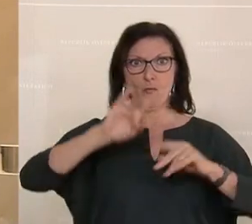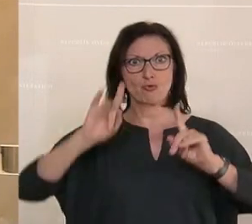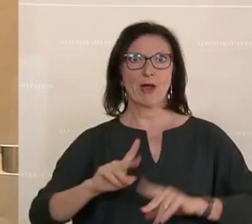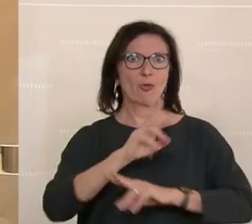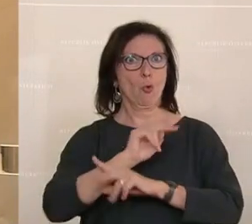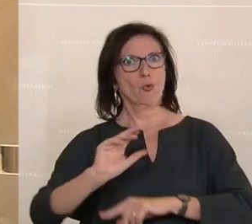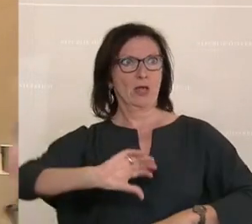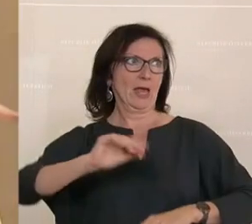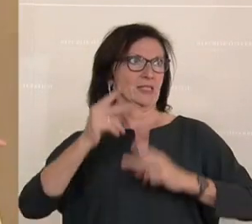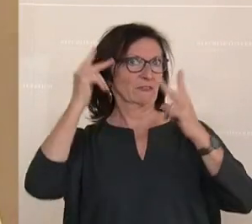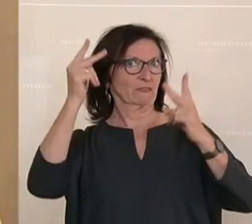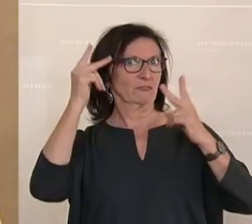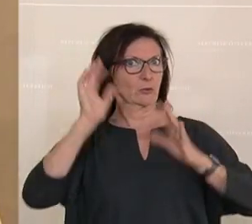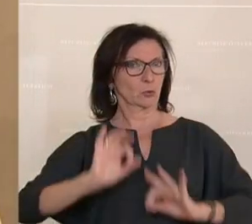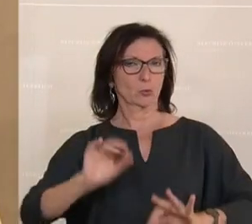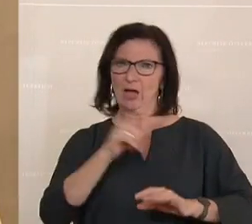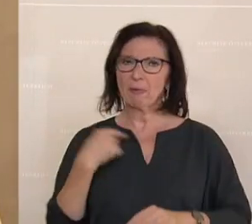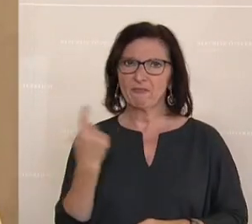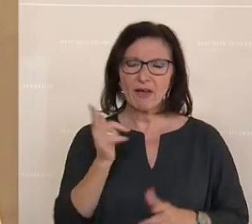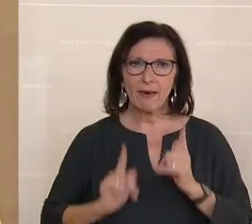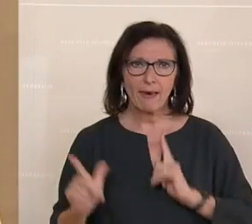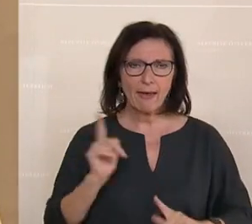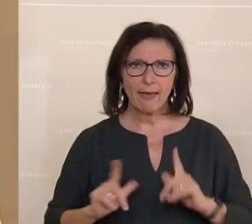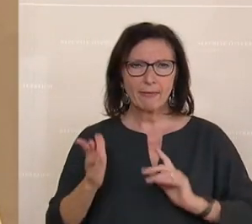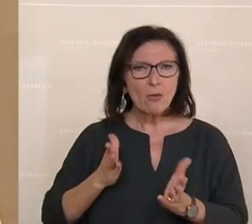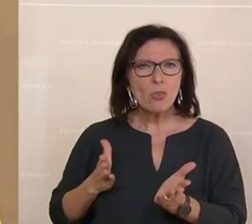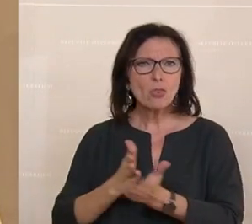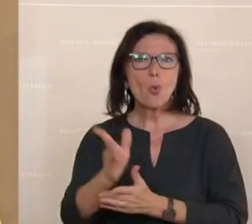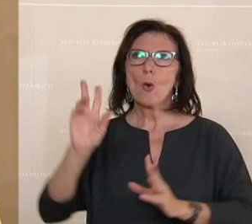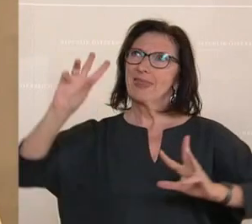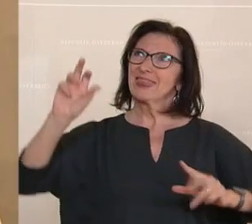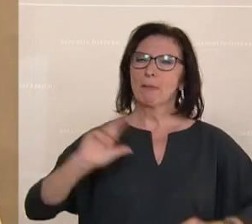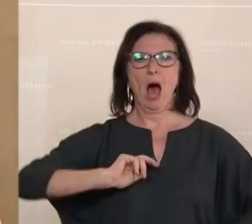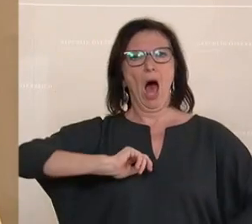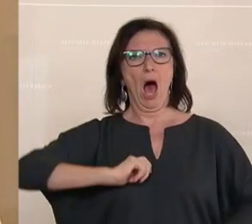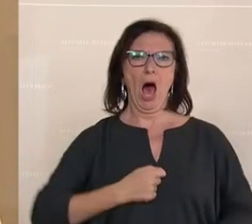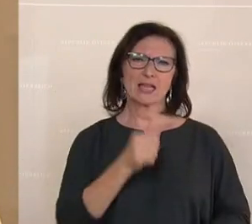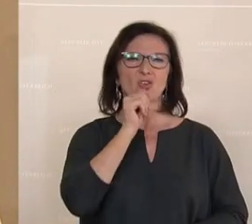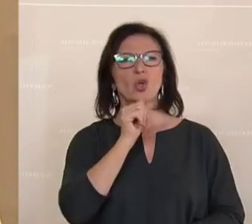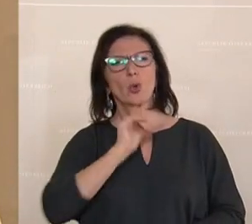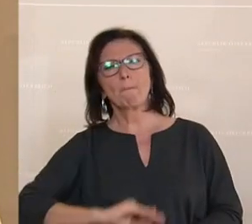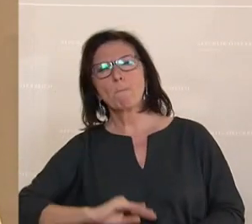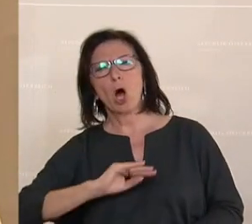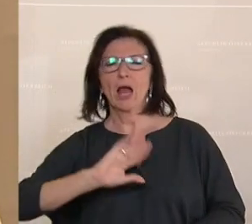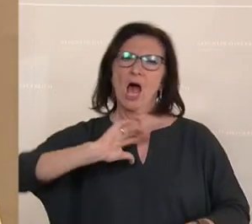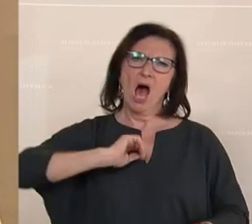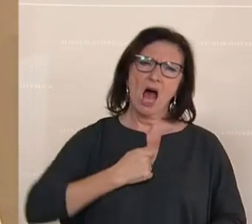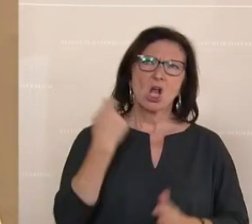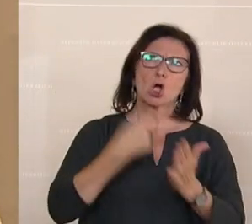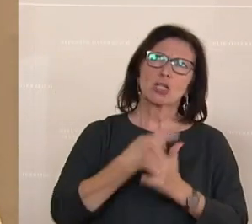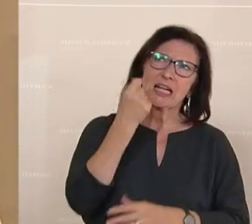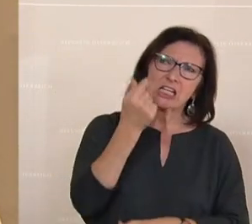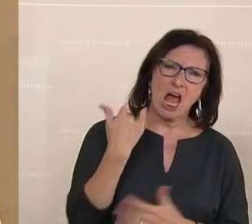allergrößten. Wir leiden. Es wird hier die ganze Zeit von Haltung gesprochen. Die Grünen sind so moralisch. Haltung kostet, hat der